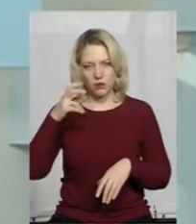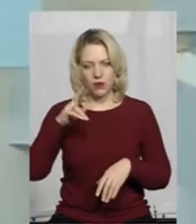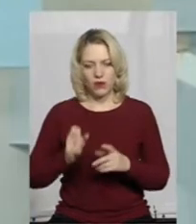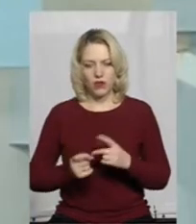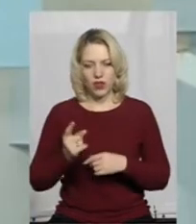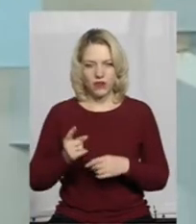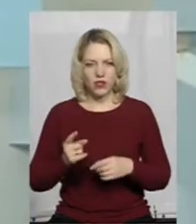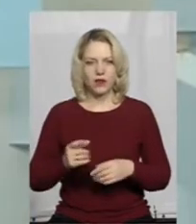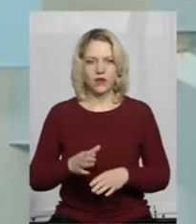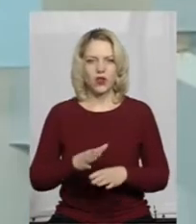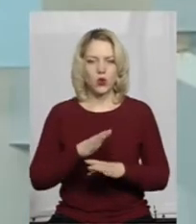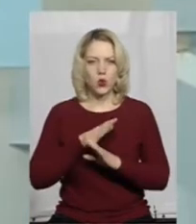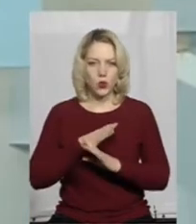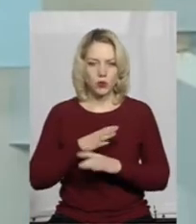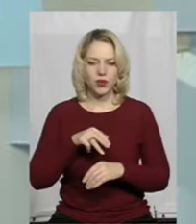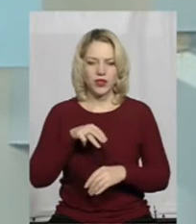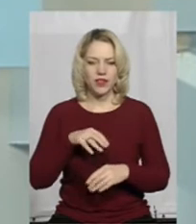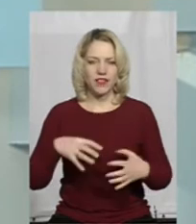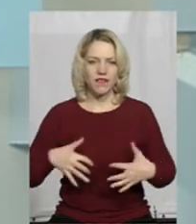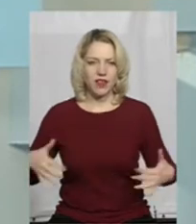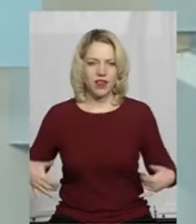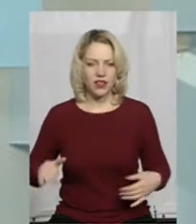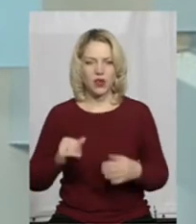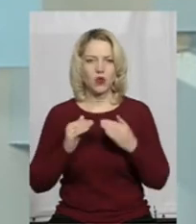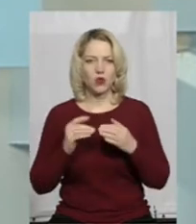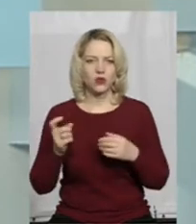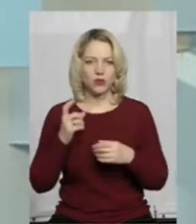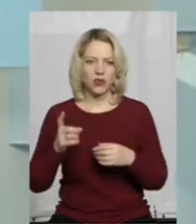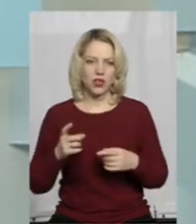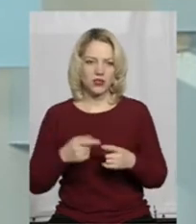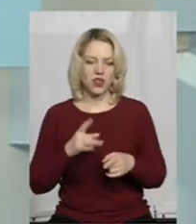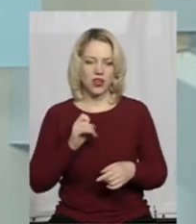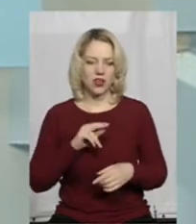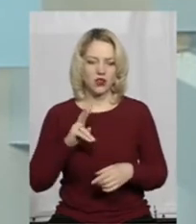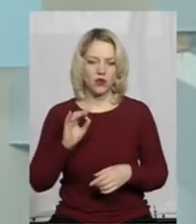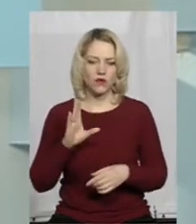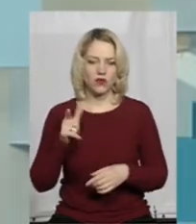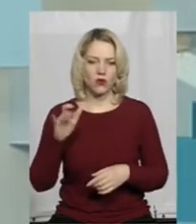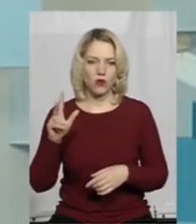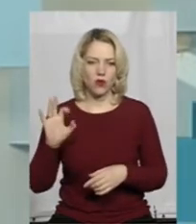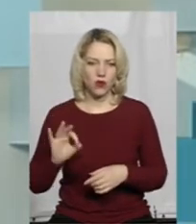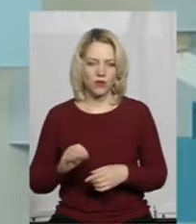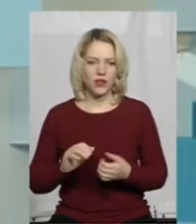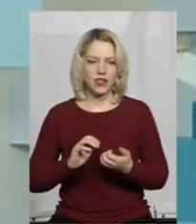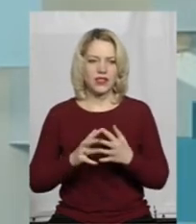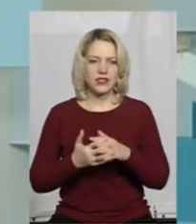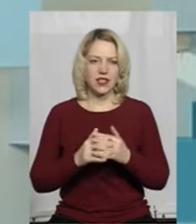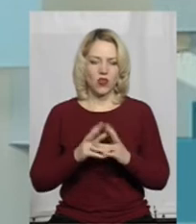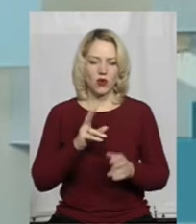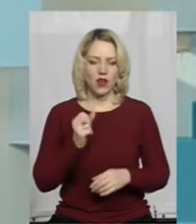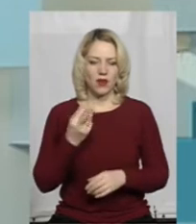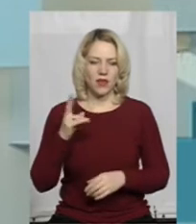виявлення трупа тварини у дворогосподарстві громадянина Раджковського Миколи Федоровича, село Кам'янка.